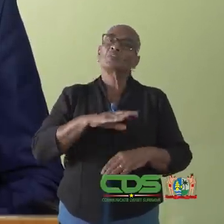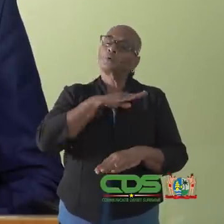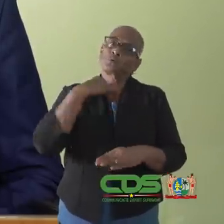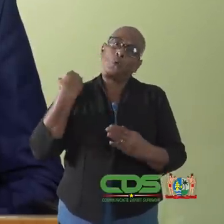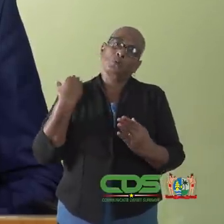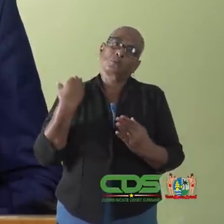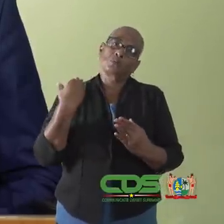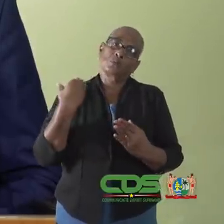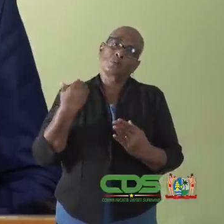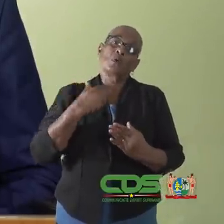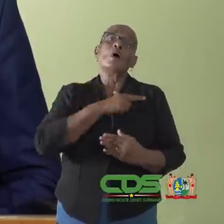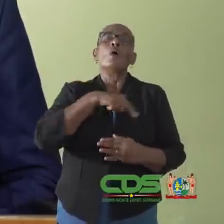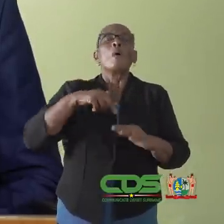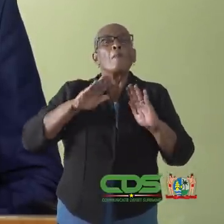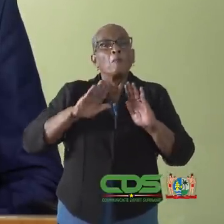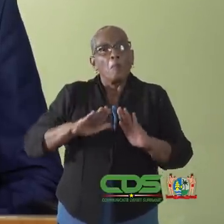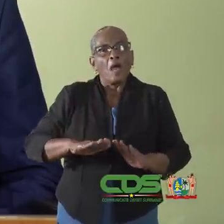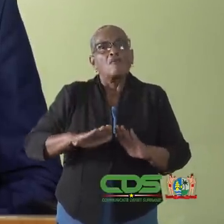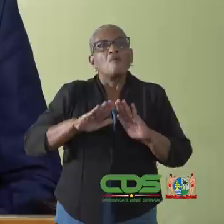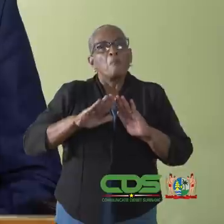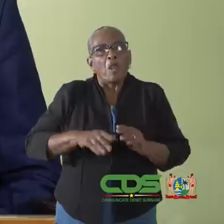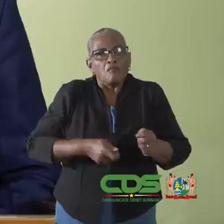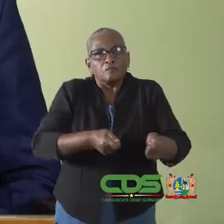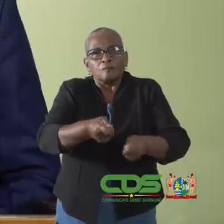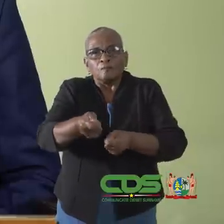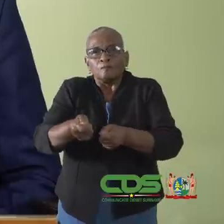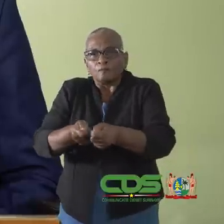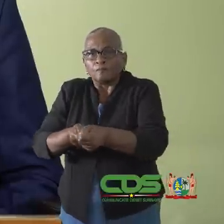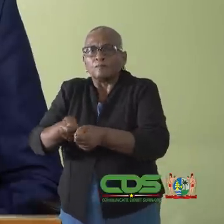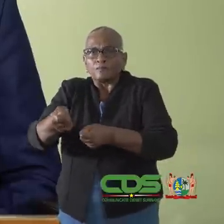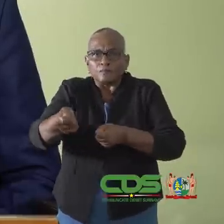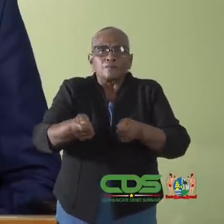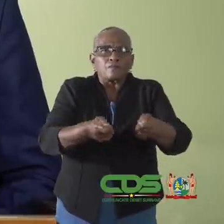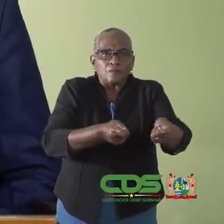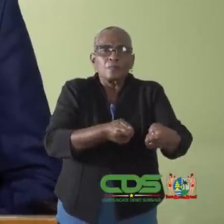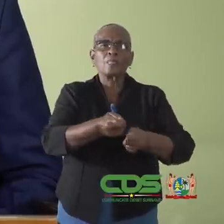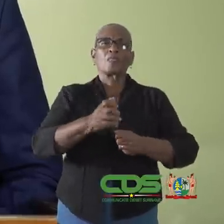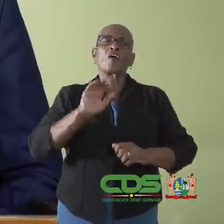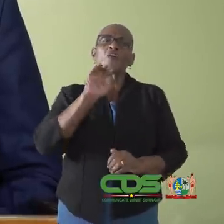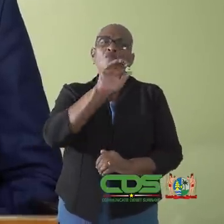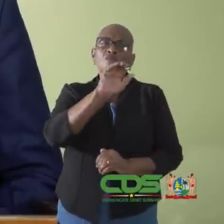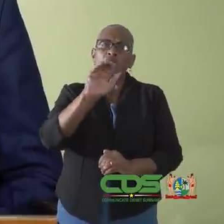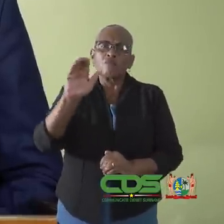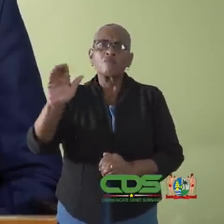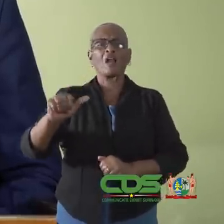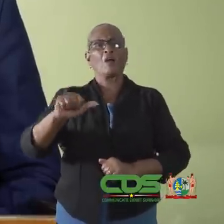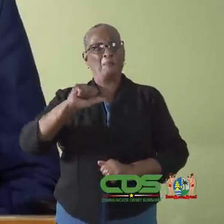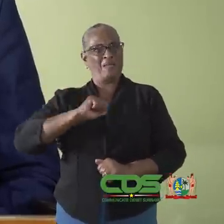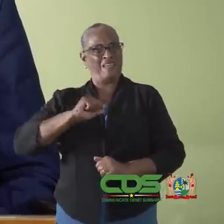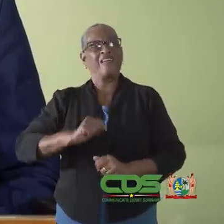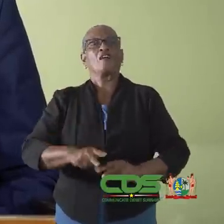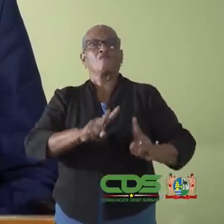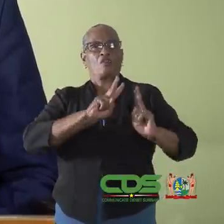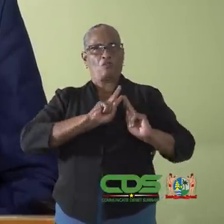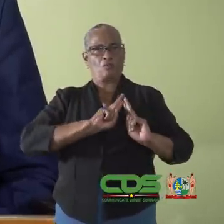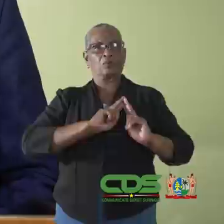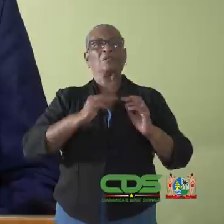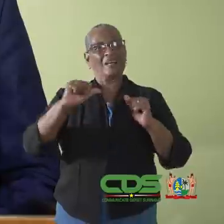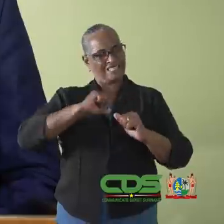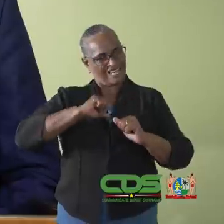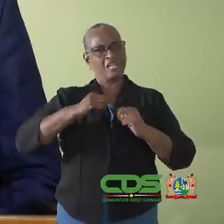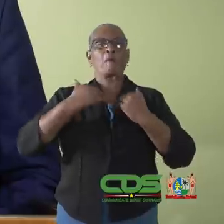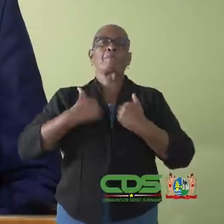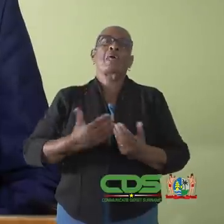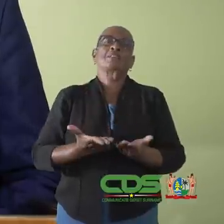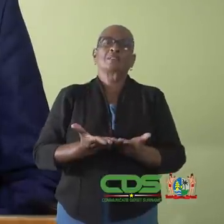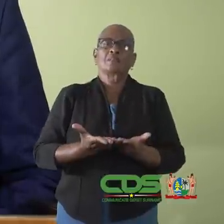voortzetten. Wij blijven daarom monitoren. Wij blijven een beroep doen op de eigen verantwoordelijkheid